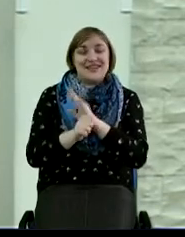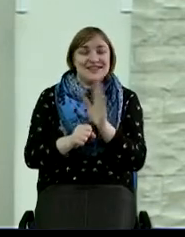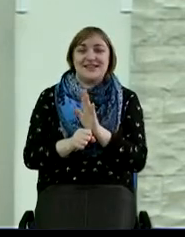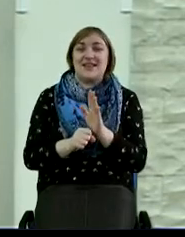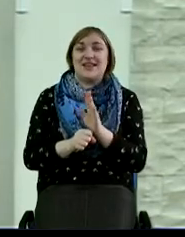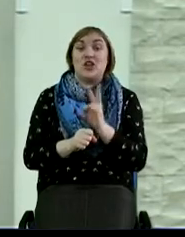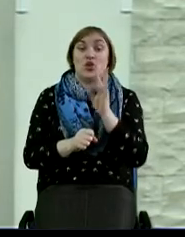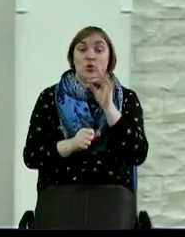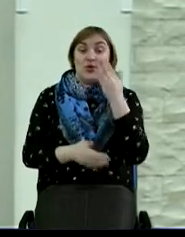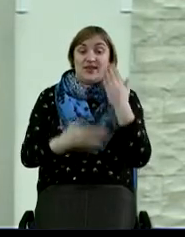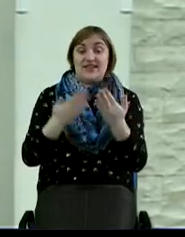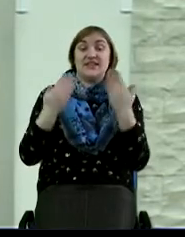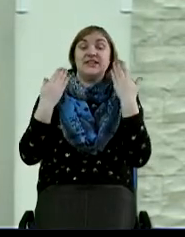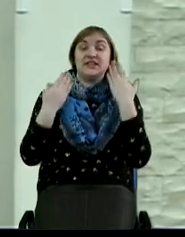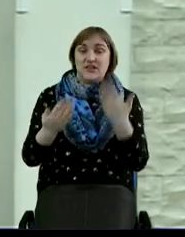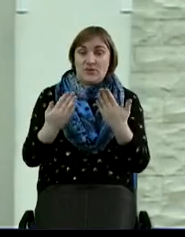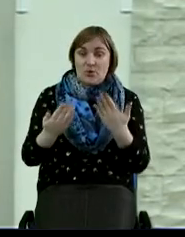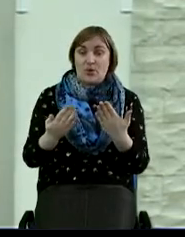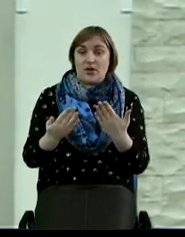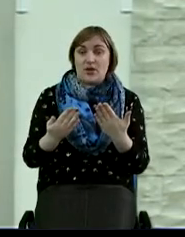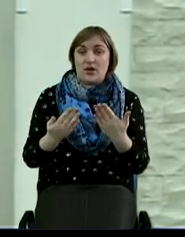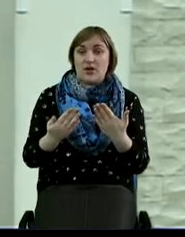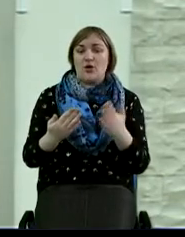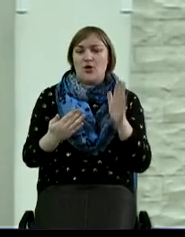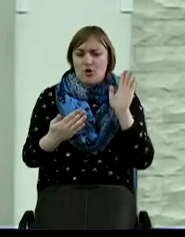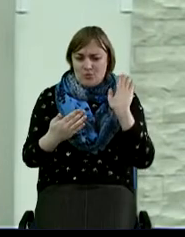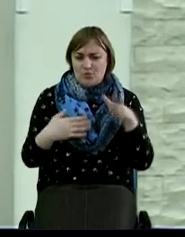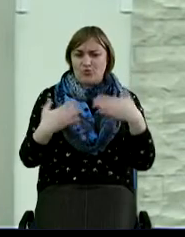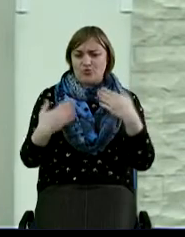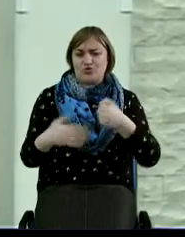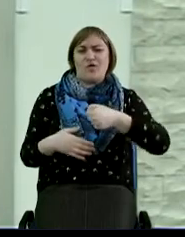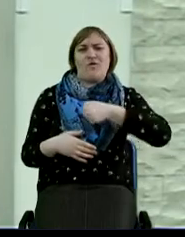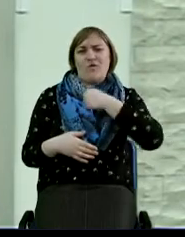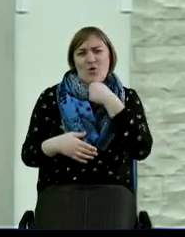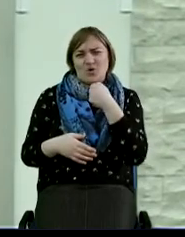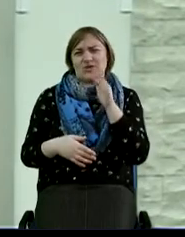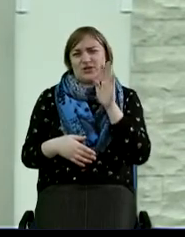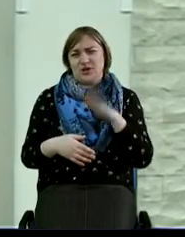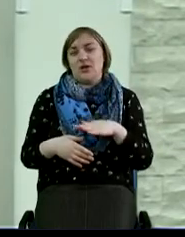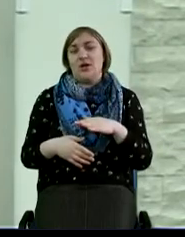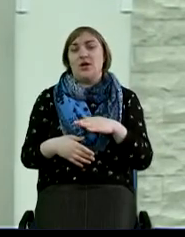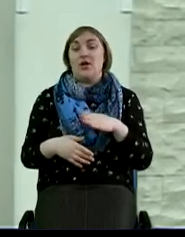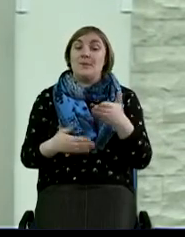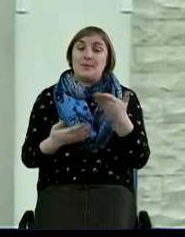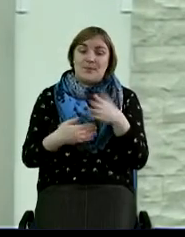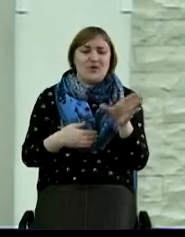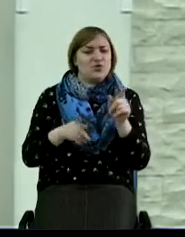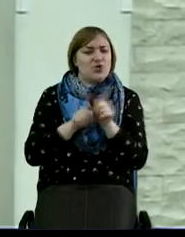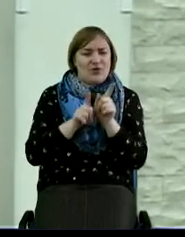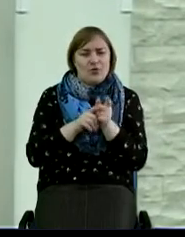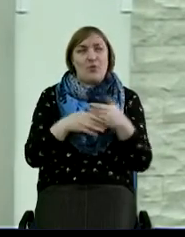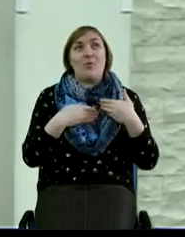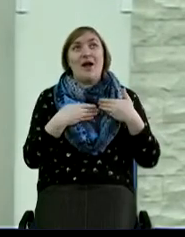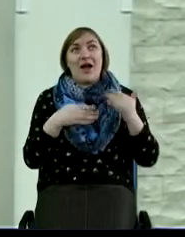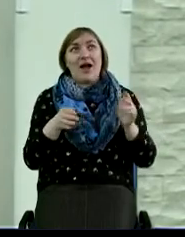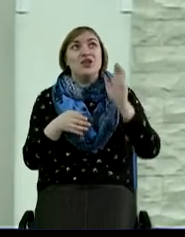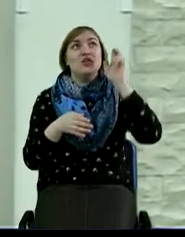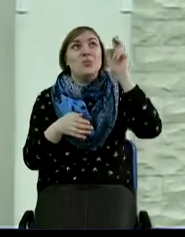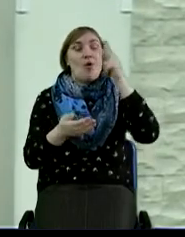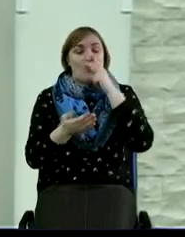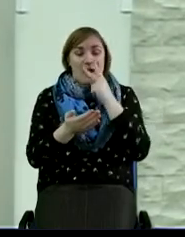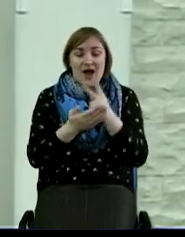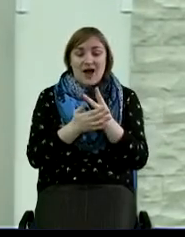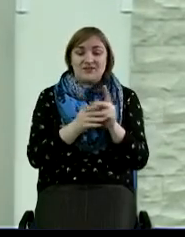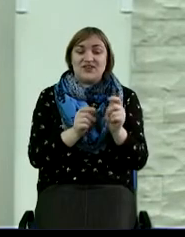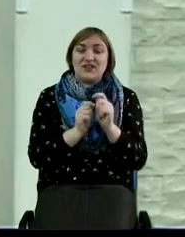но если сегодня, будучи уже в довольно преклонном возрасте, все равно мы пришли, покаялись, и Бог нам открывает какие-то